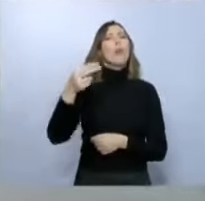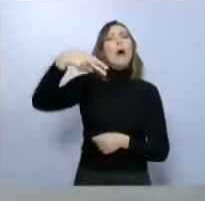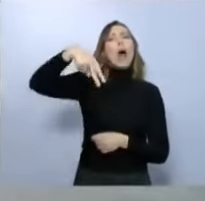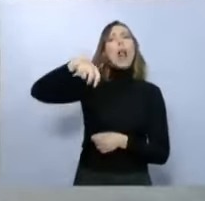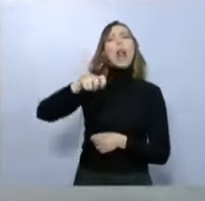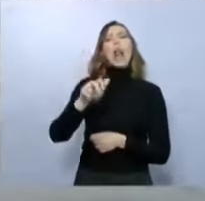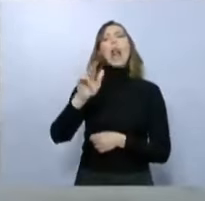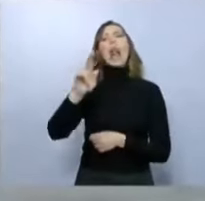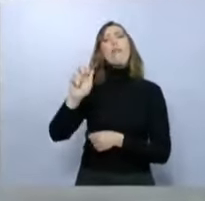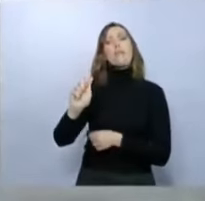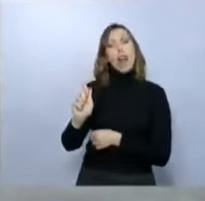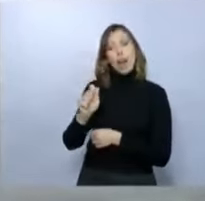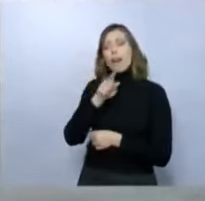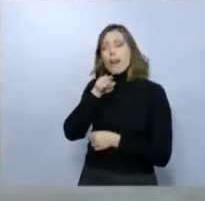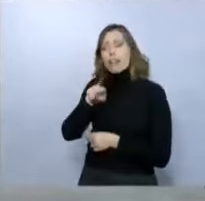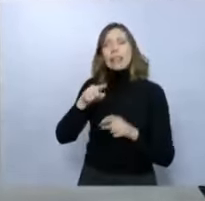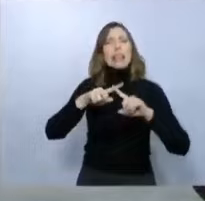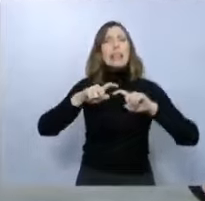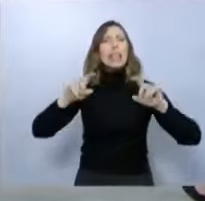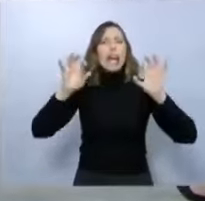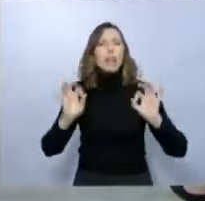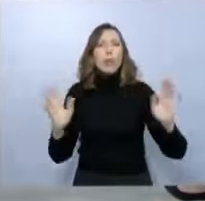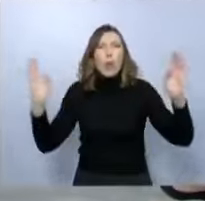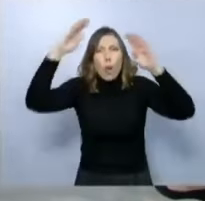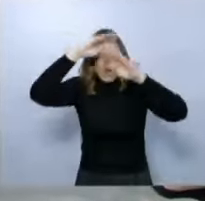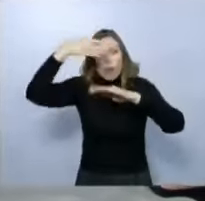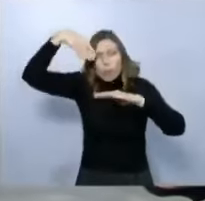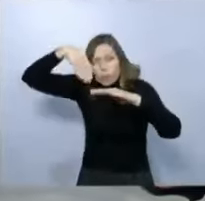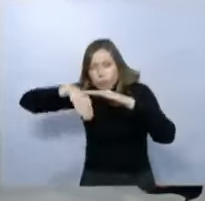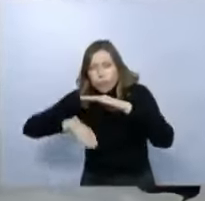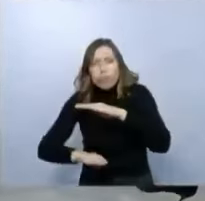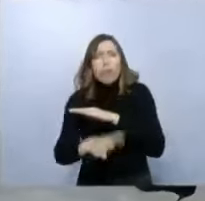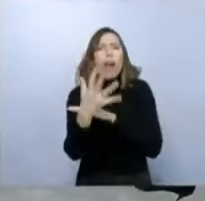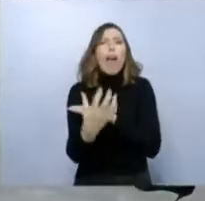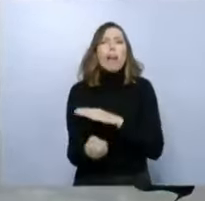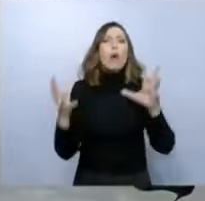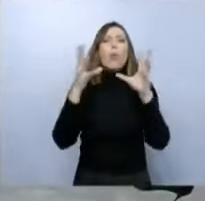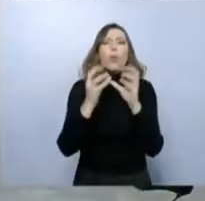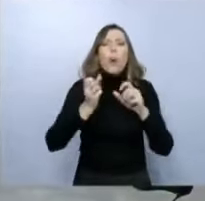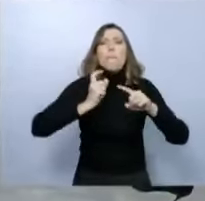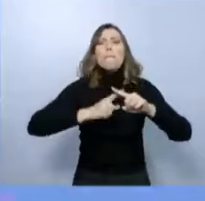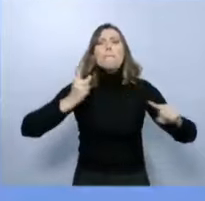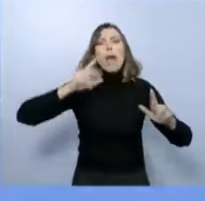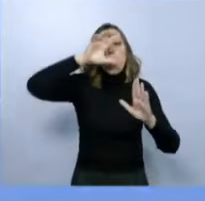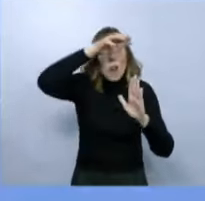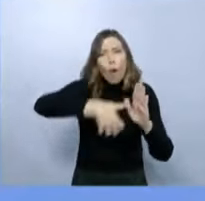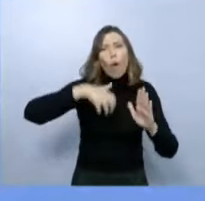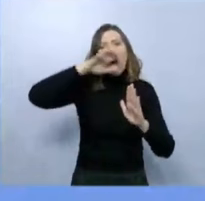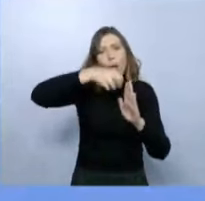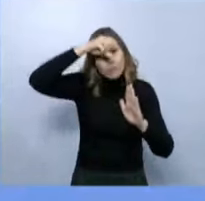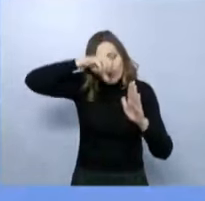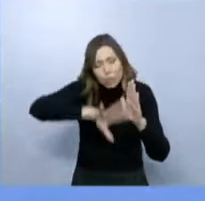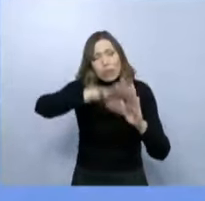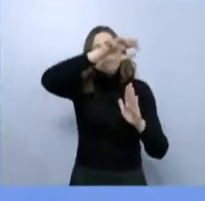Στενοπό, την υπόγεια σκοτεινή στοά, τη στοά του μεταλλίου, τη στενή οδό τη